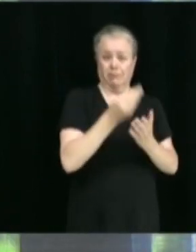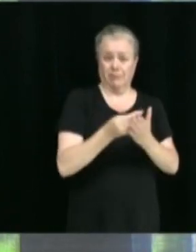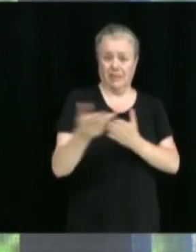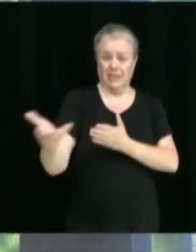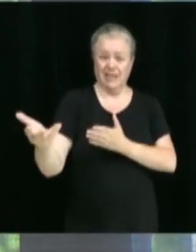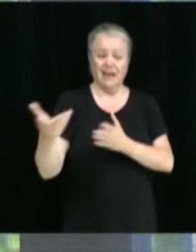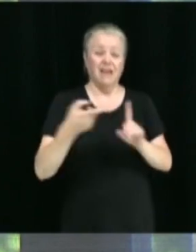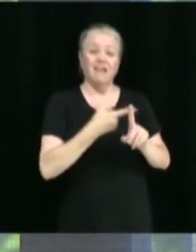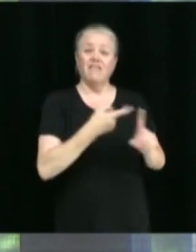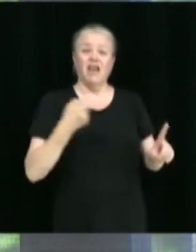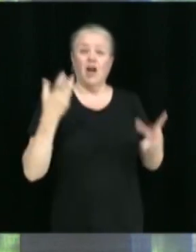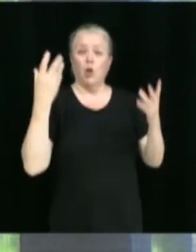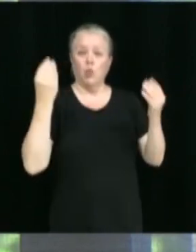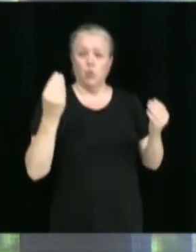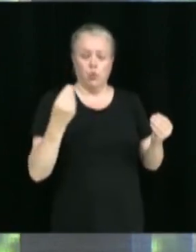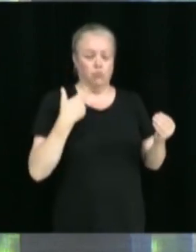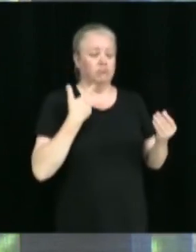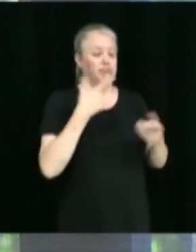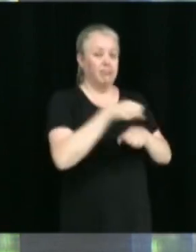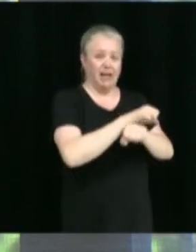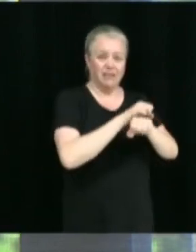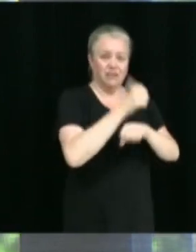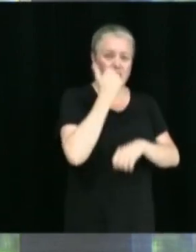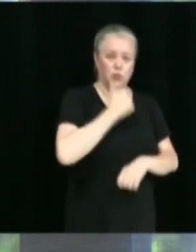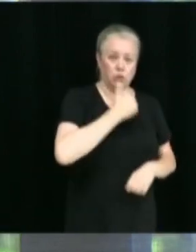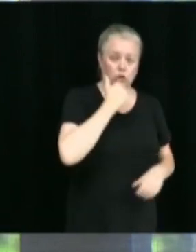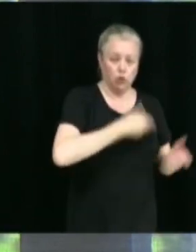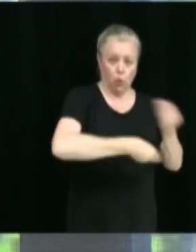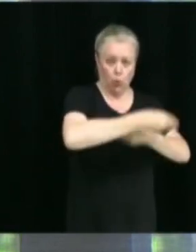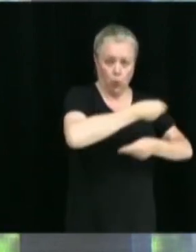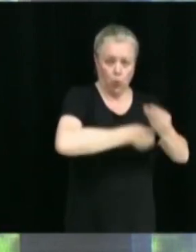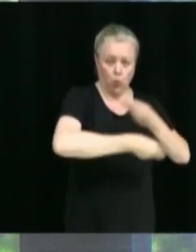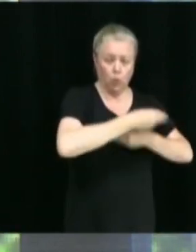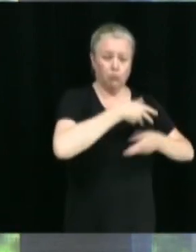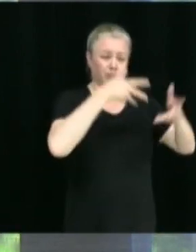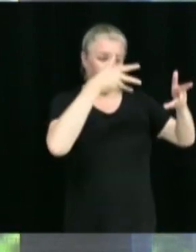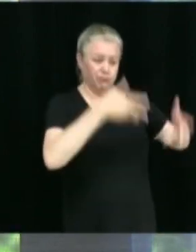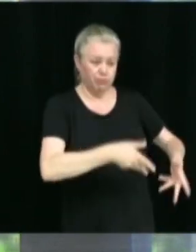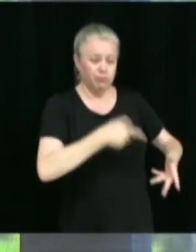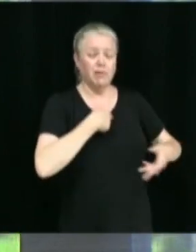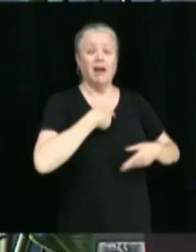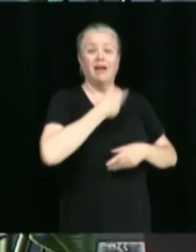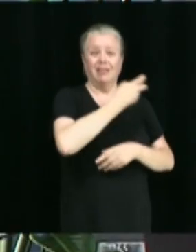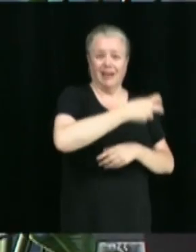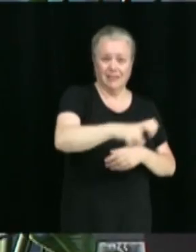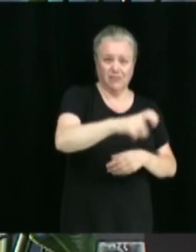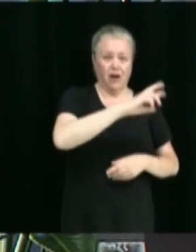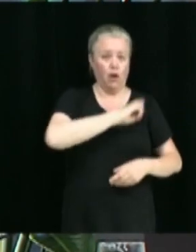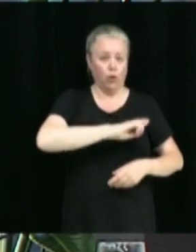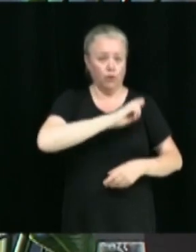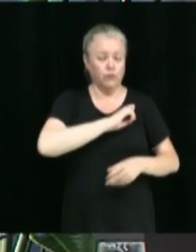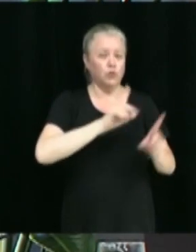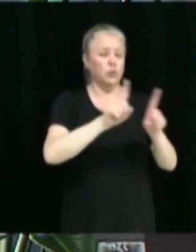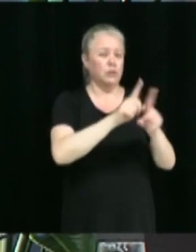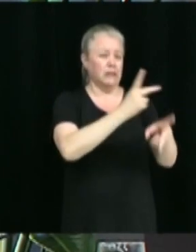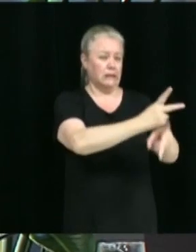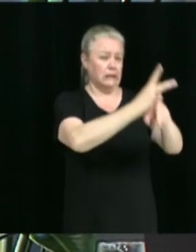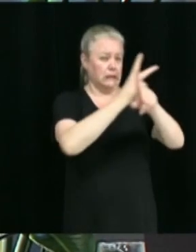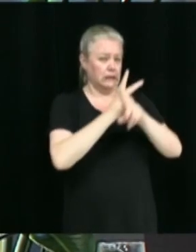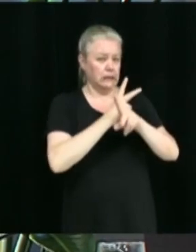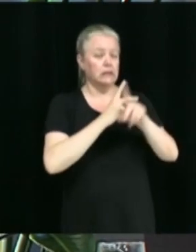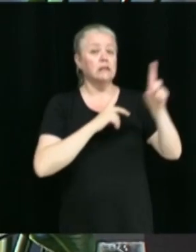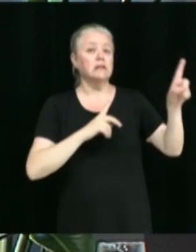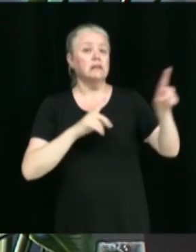fonctionnement, l'excédent de fonctionnement, les revenus de transfert et les emprunts de la municipalité. Je crois que nous avons sauté le